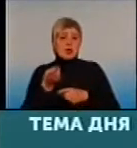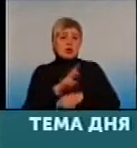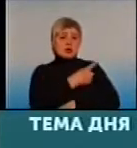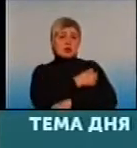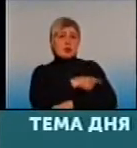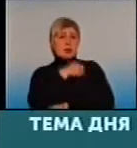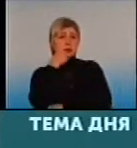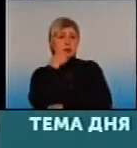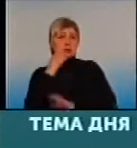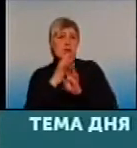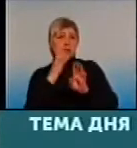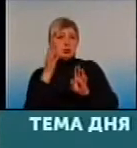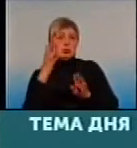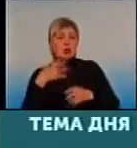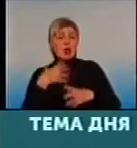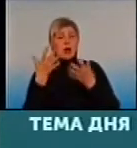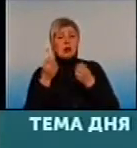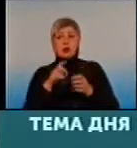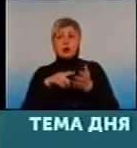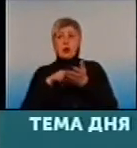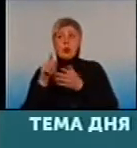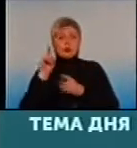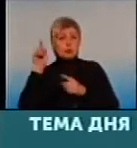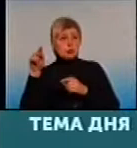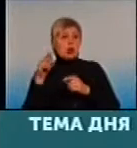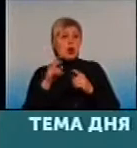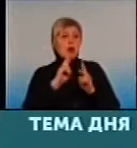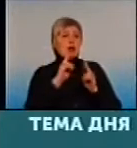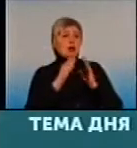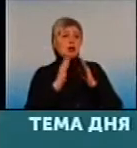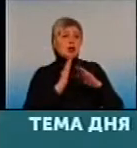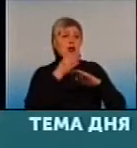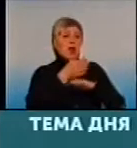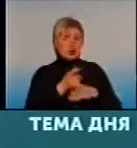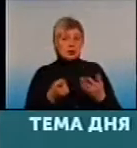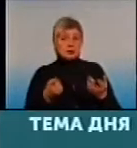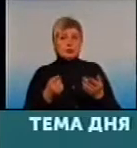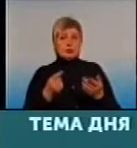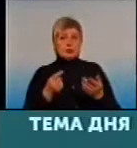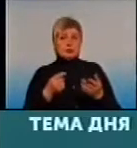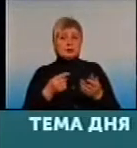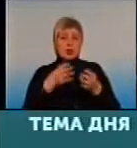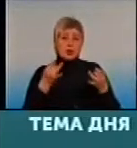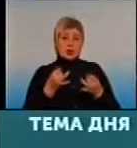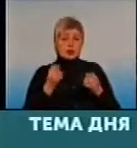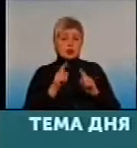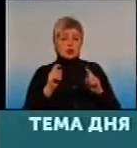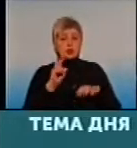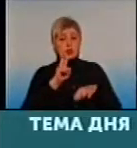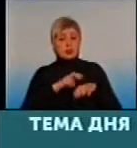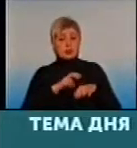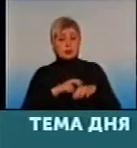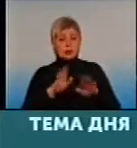очередь большая, да, не попадете, а он ще пойдет на участок, куда-то йдуть. Т.е. це інтерес пациента, щоб доктор був на місці. Все вибудовується